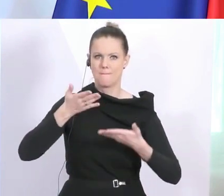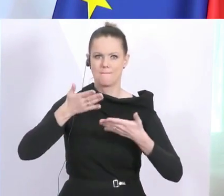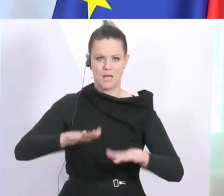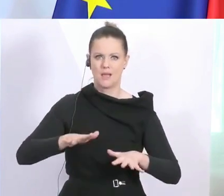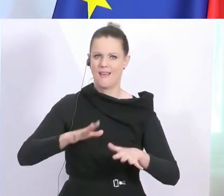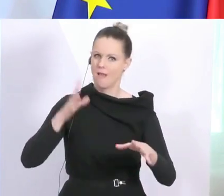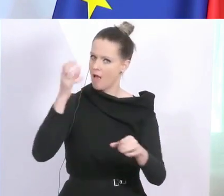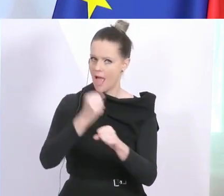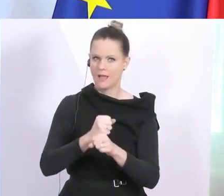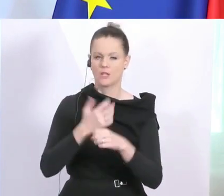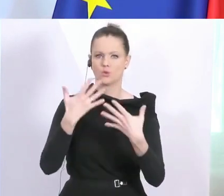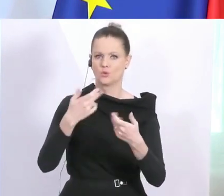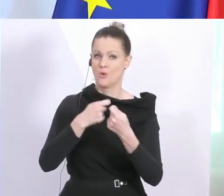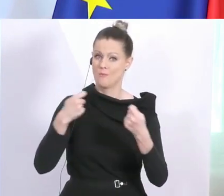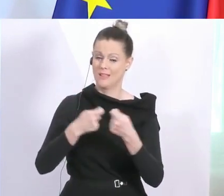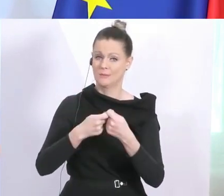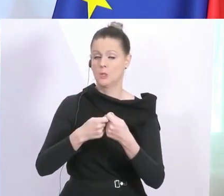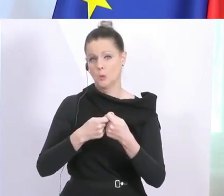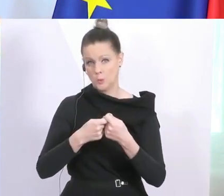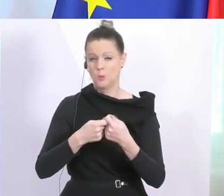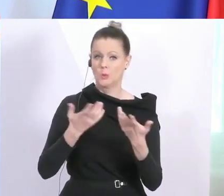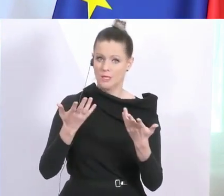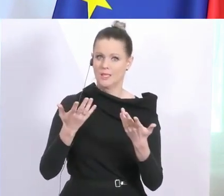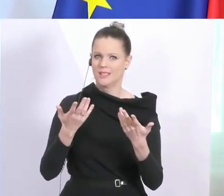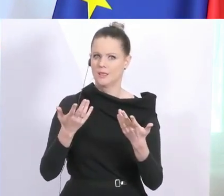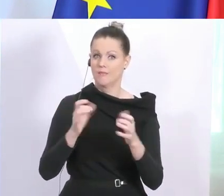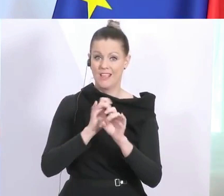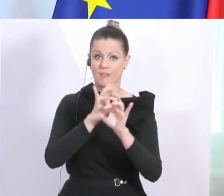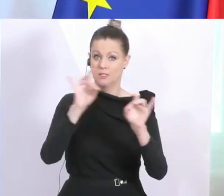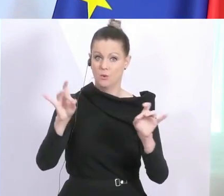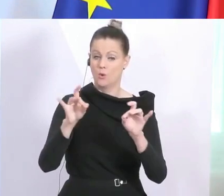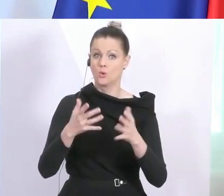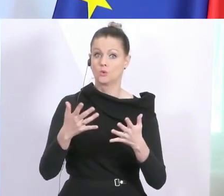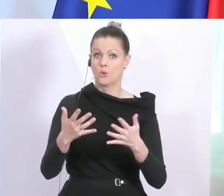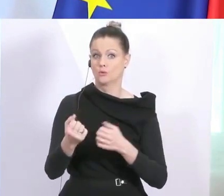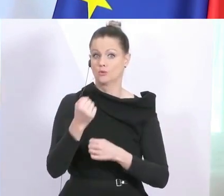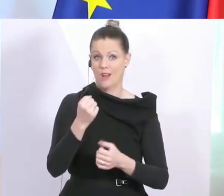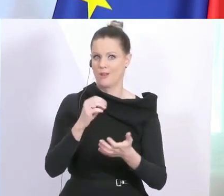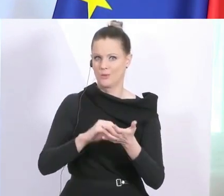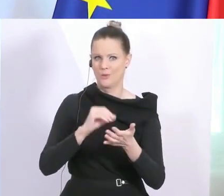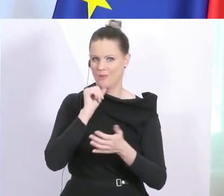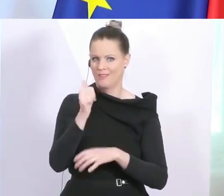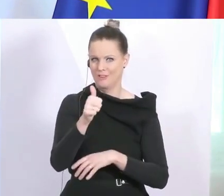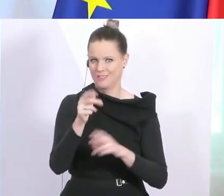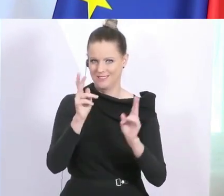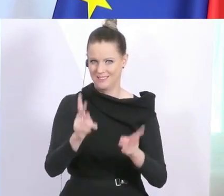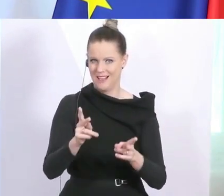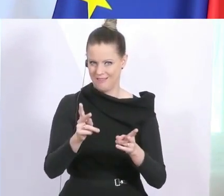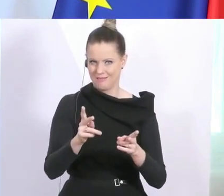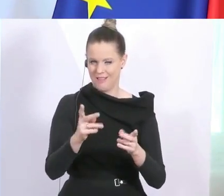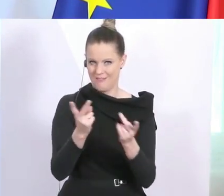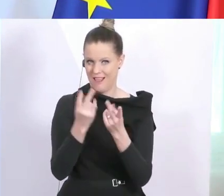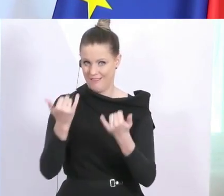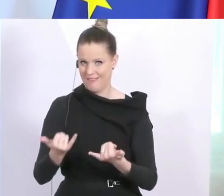zu halten. Und dass diese Maßnahme, die oft sehr einschneidend war, da waren auch nicht die Infektionsraten abschätzbar, die es in der Gesamtbevölkerung gibt, wie sie sich jetzt